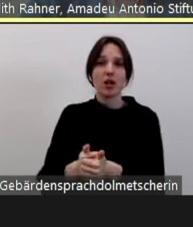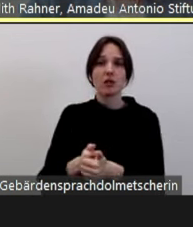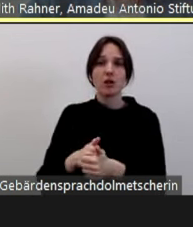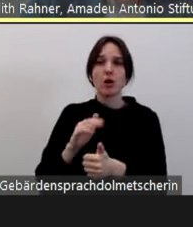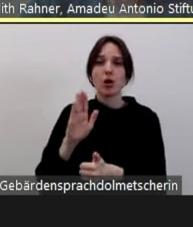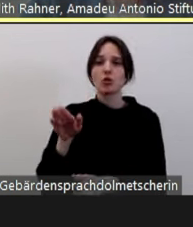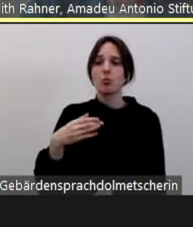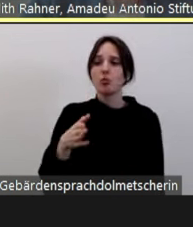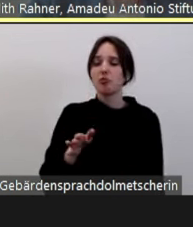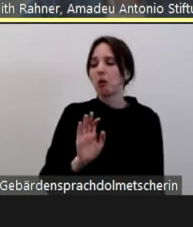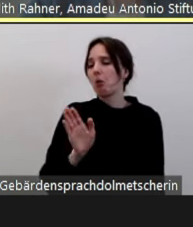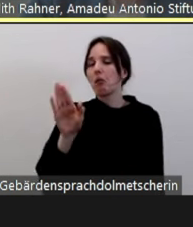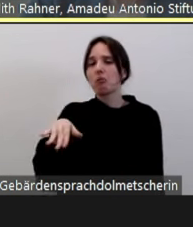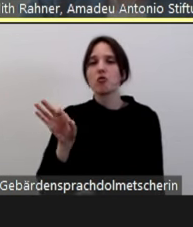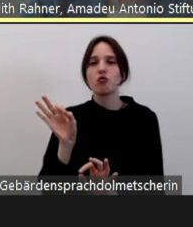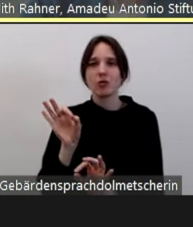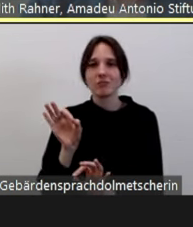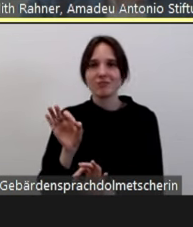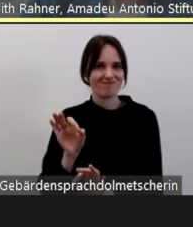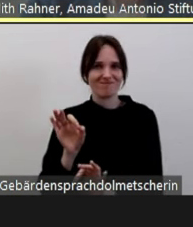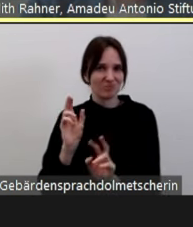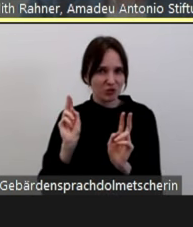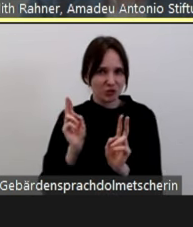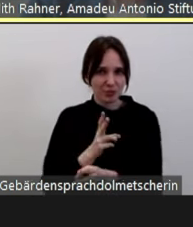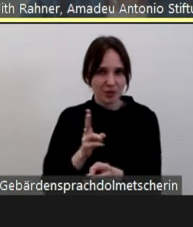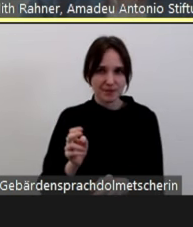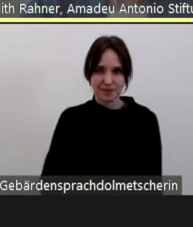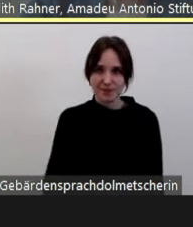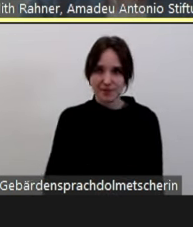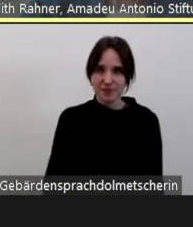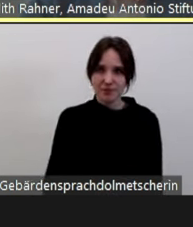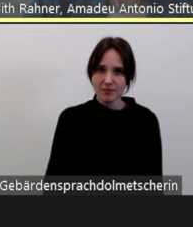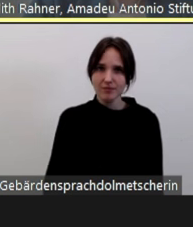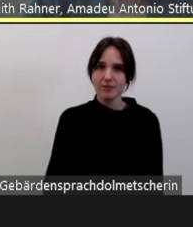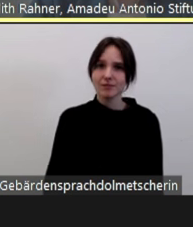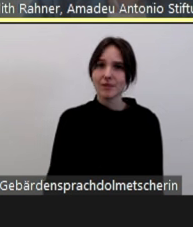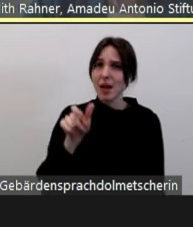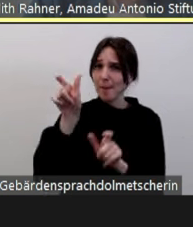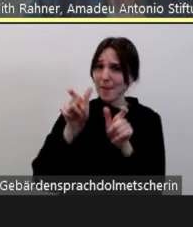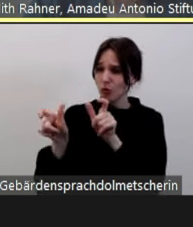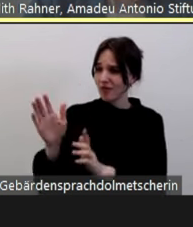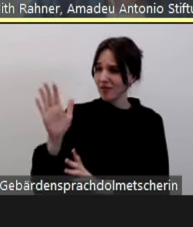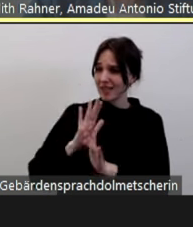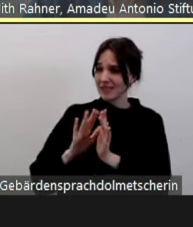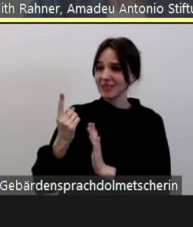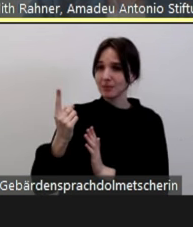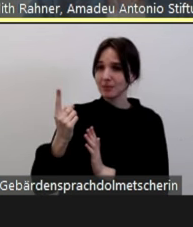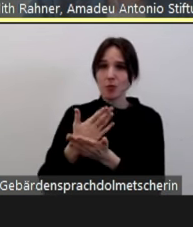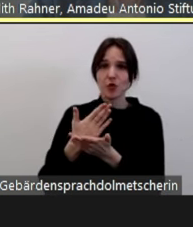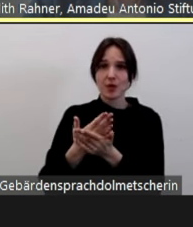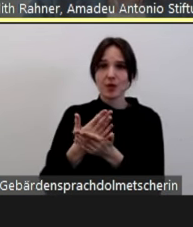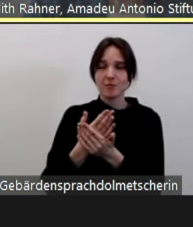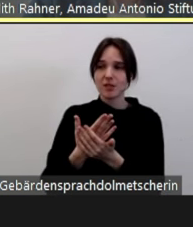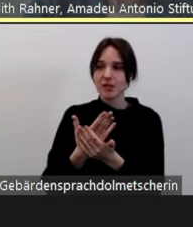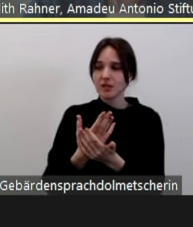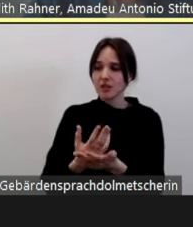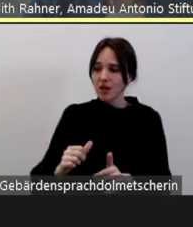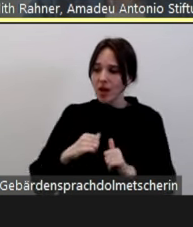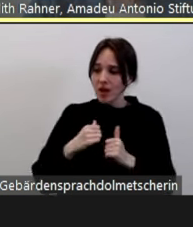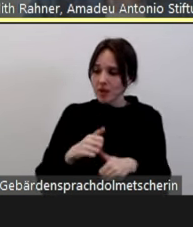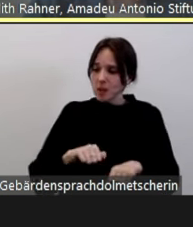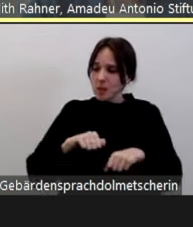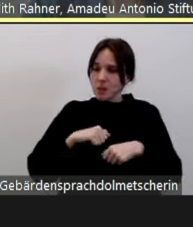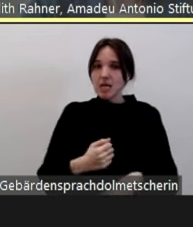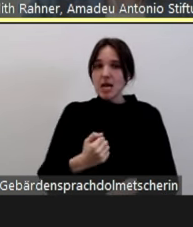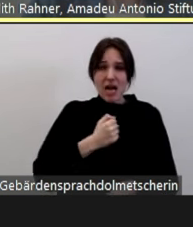denjenigen, die betroffen sind, ja auch gemeldet bekommen, was das mit ihnen macht. Und im schlimmsten Fall führt sowas eben zu Rückzug, zu Ängsten,